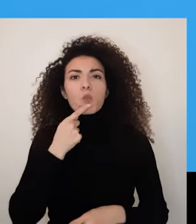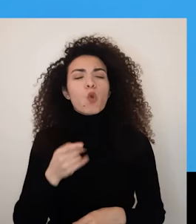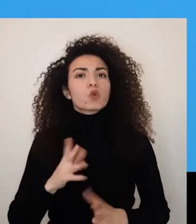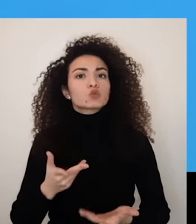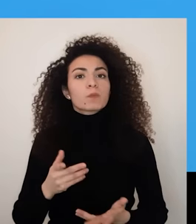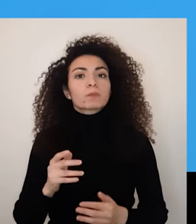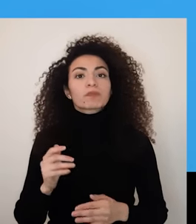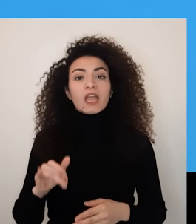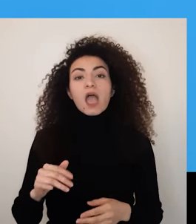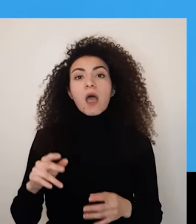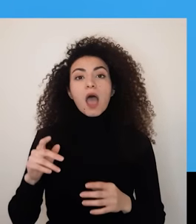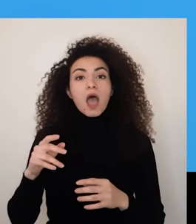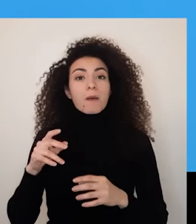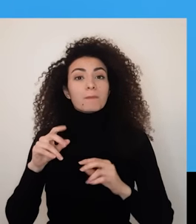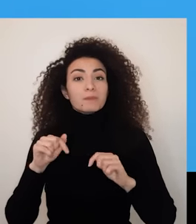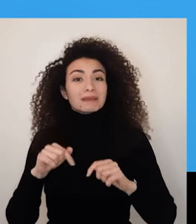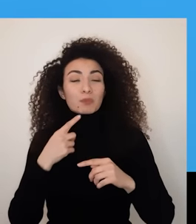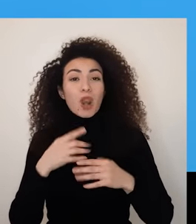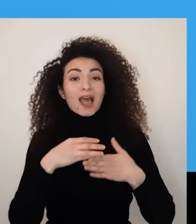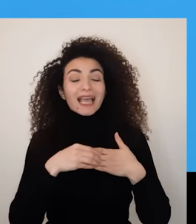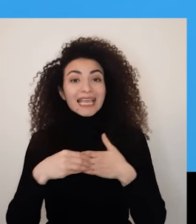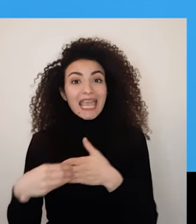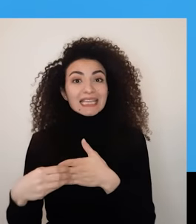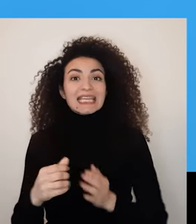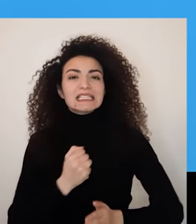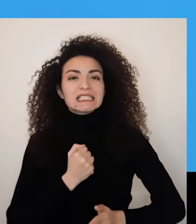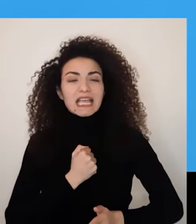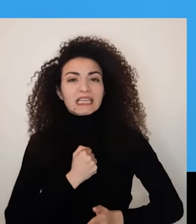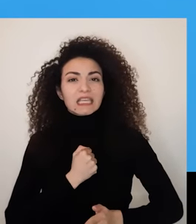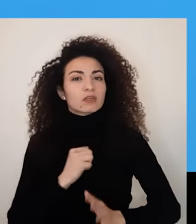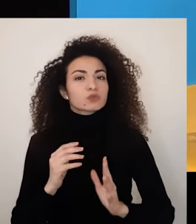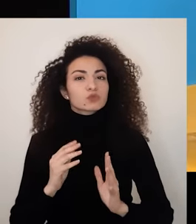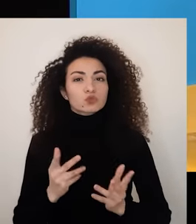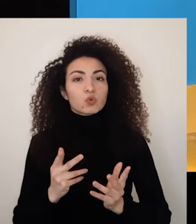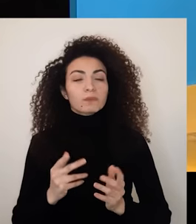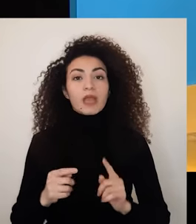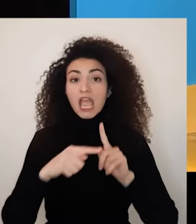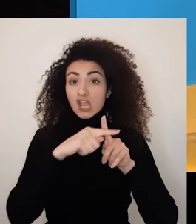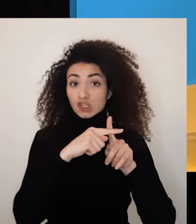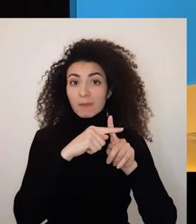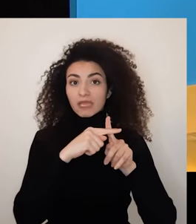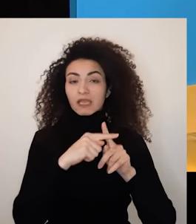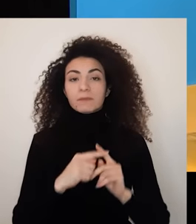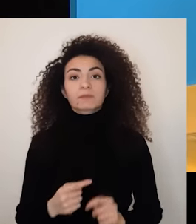دوبليسيس تعطي تعريف آخر للقيادة الذاتية نطعم بنفحة من علم النفس الإيجابي وبتقول